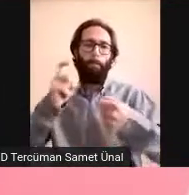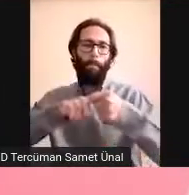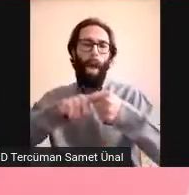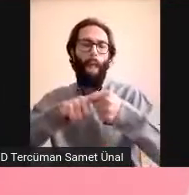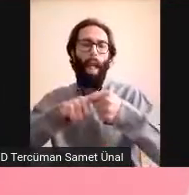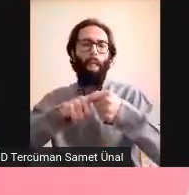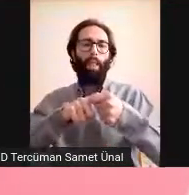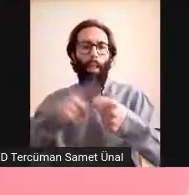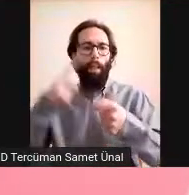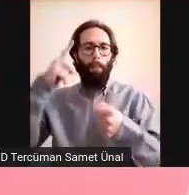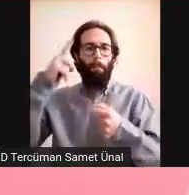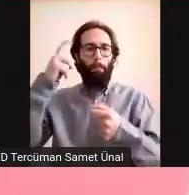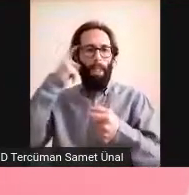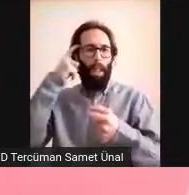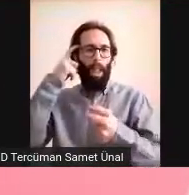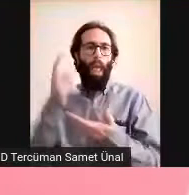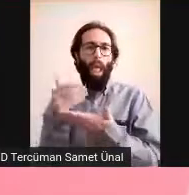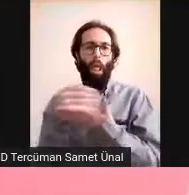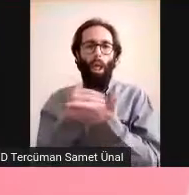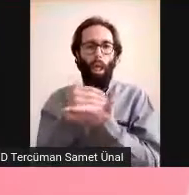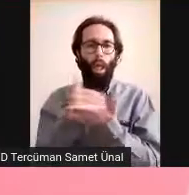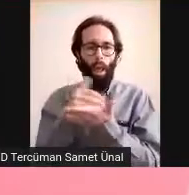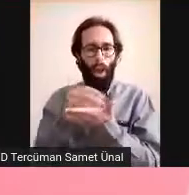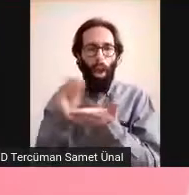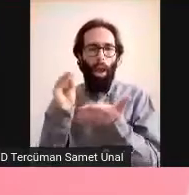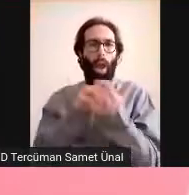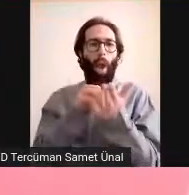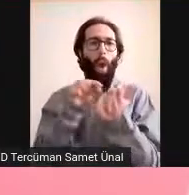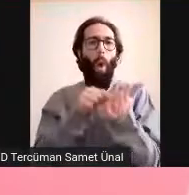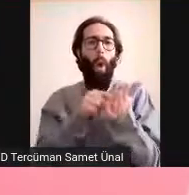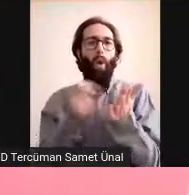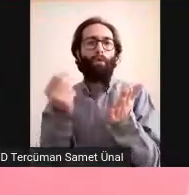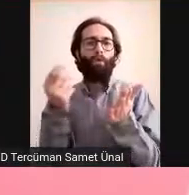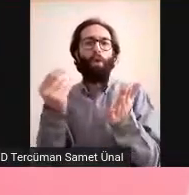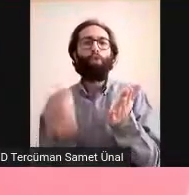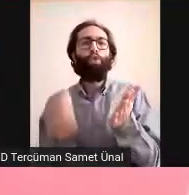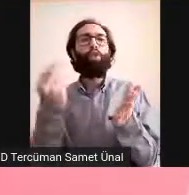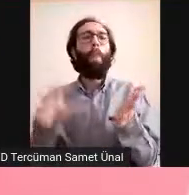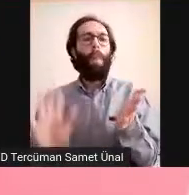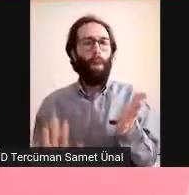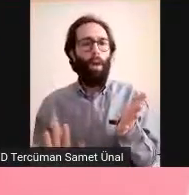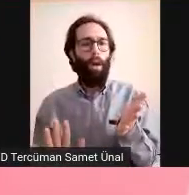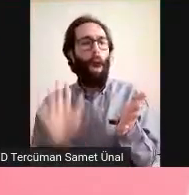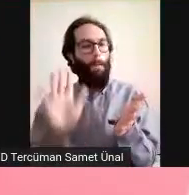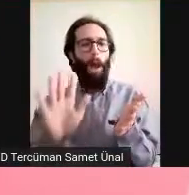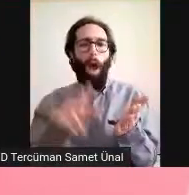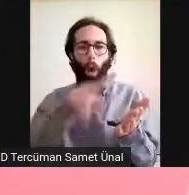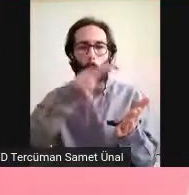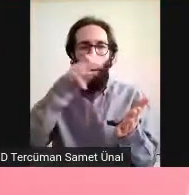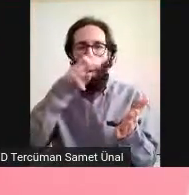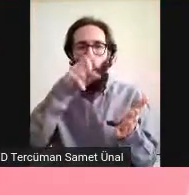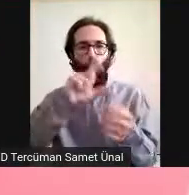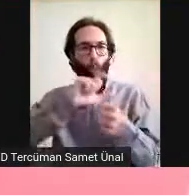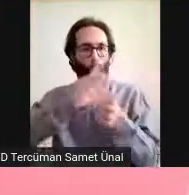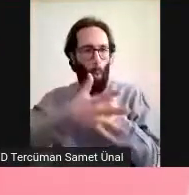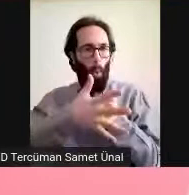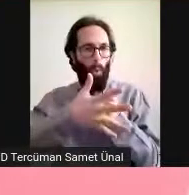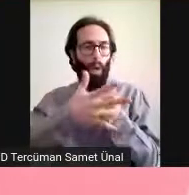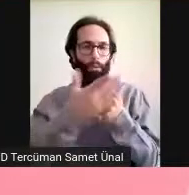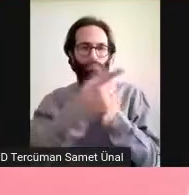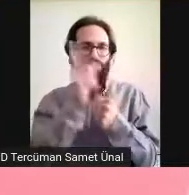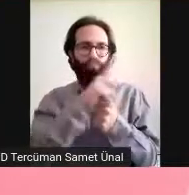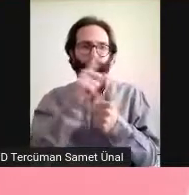yer ve onun içinde bulmamışlar. Damarların çevresinde bulmuşlar. Yani o zaman burundan değil de